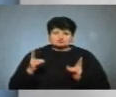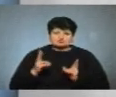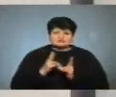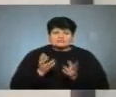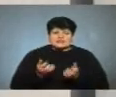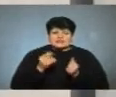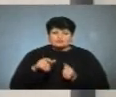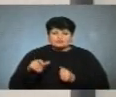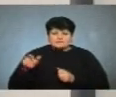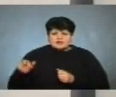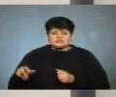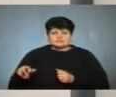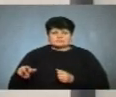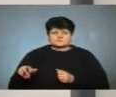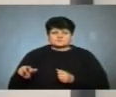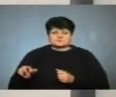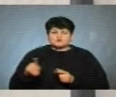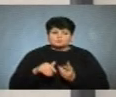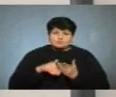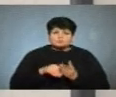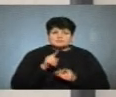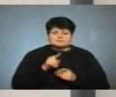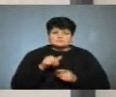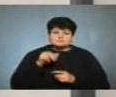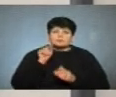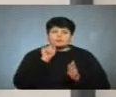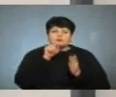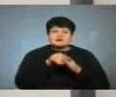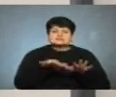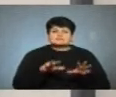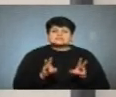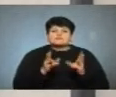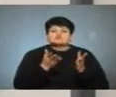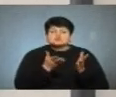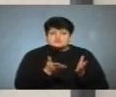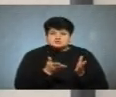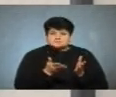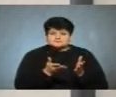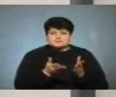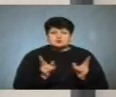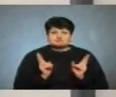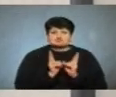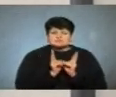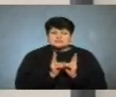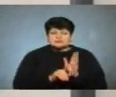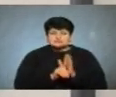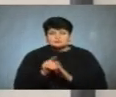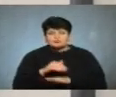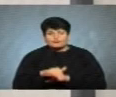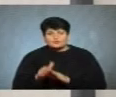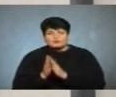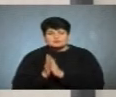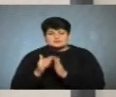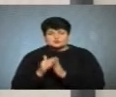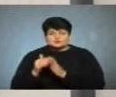рятувальників, щоб допомогти їм добратися до місця пожежі. Зустріти їх на початку вулиці, попросити